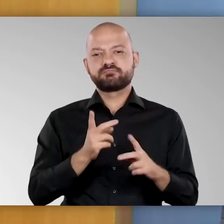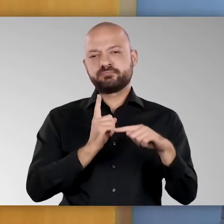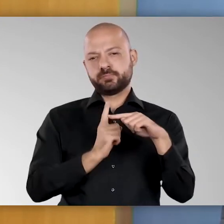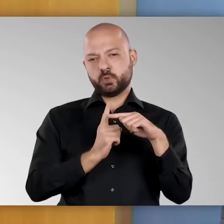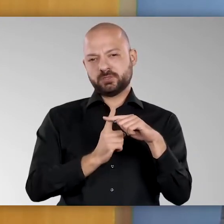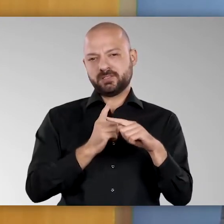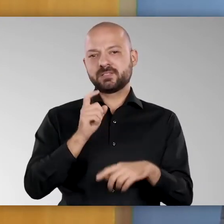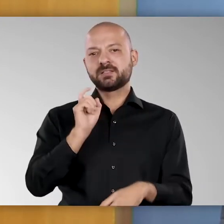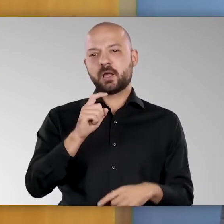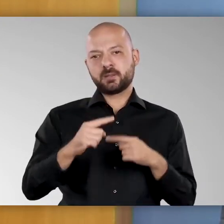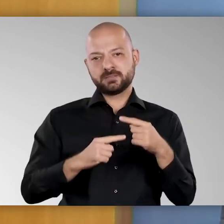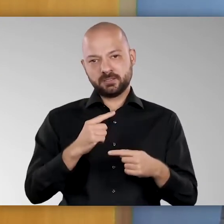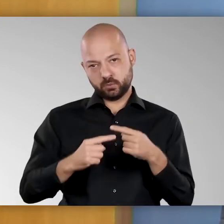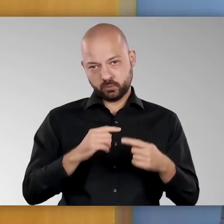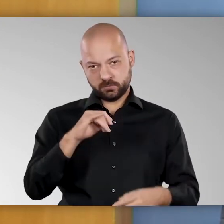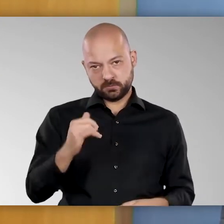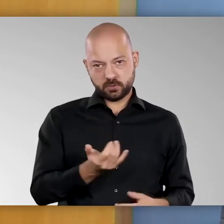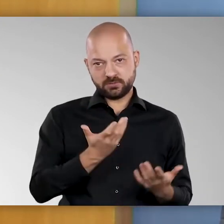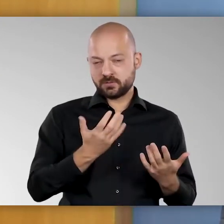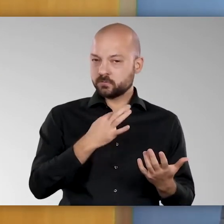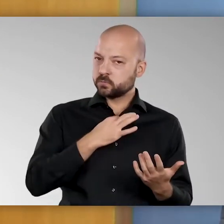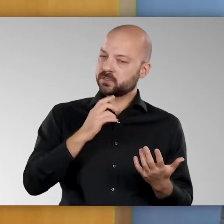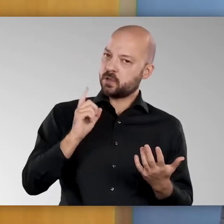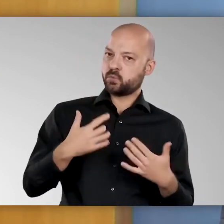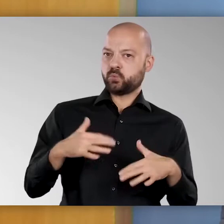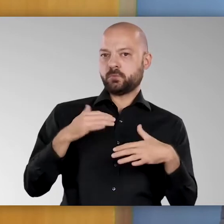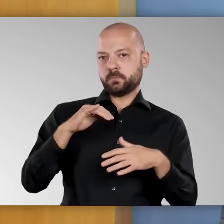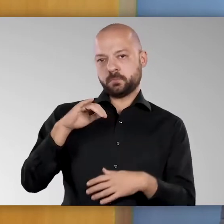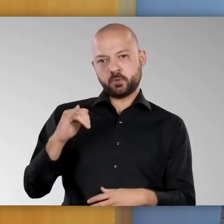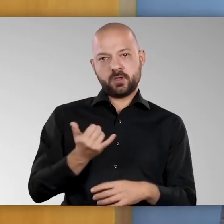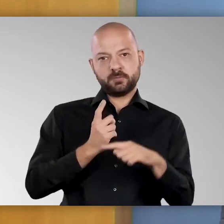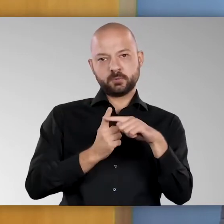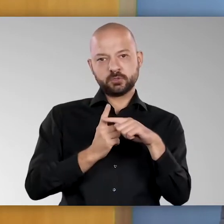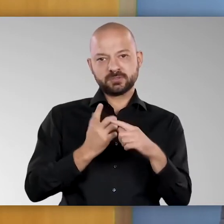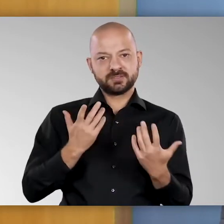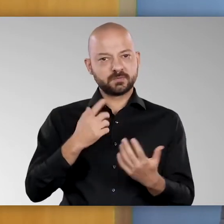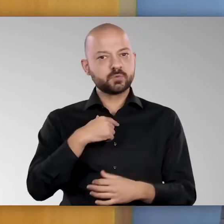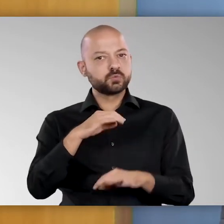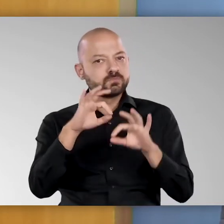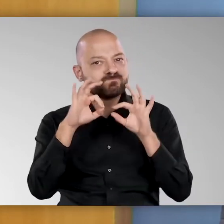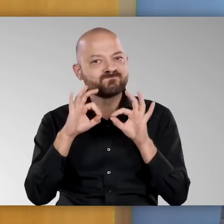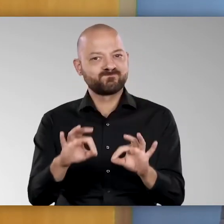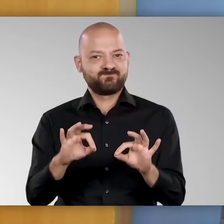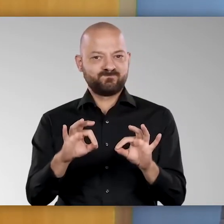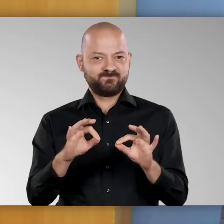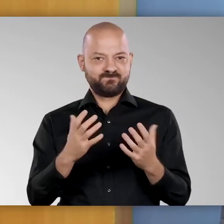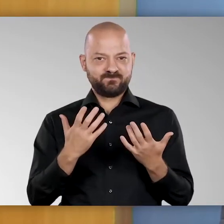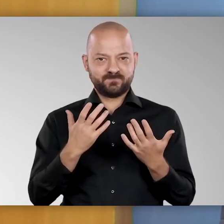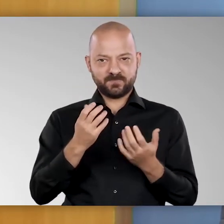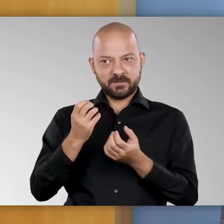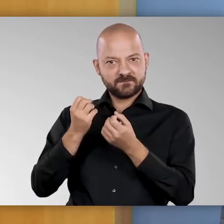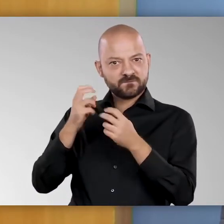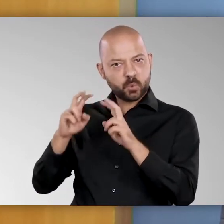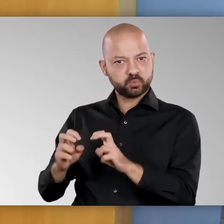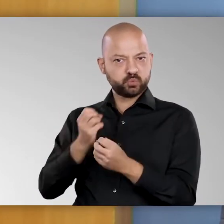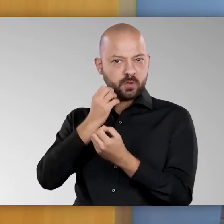App aber nicht nur ein reines, positives Digitalisierungsprojekt, sondern für mich ist es auch ein positives Projekt. Das zeigt, dass wir auch sehr schnell